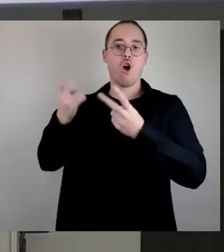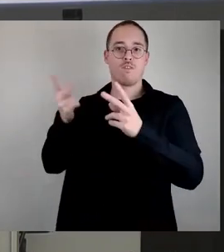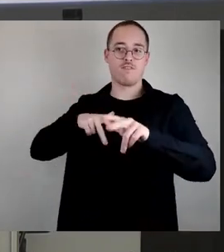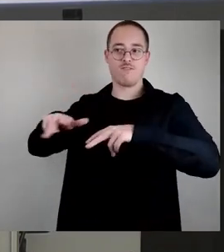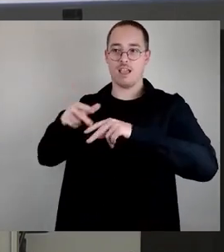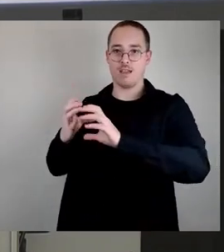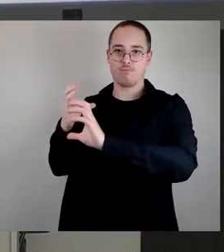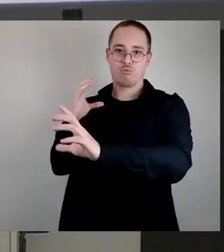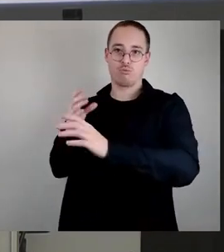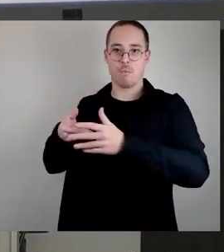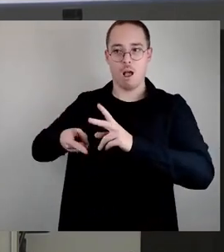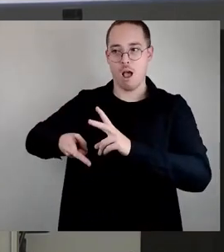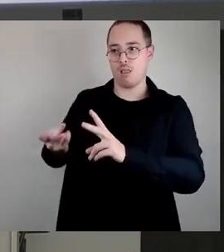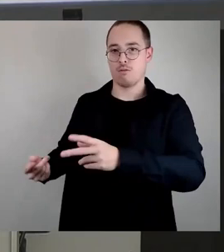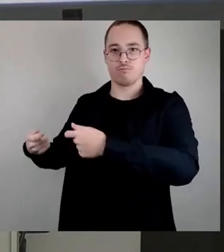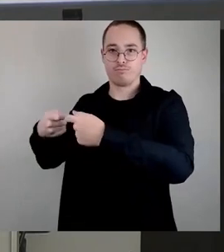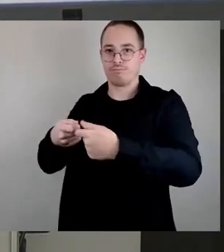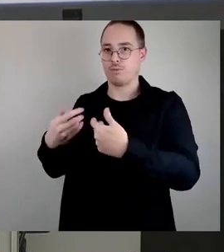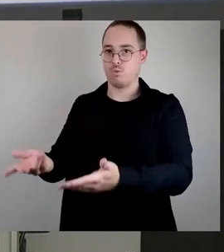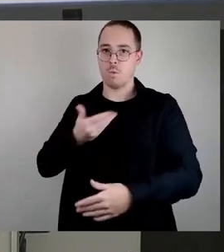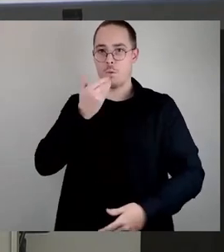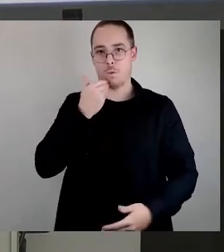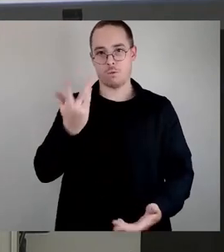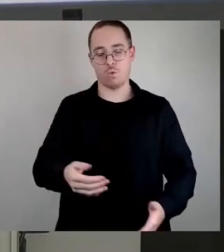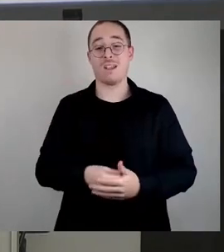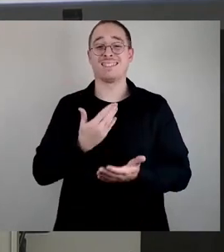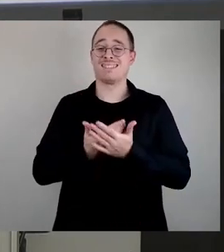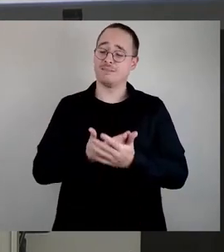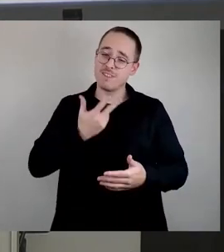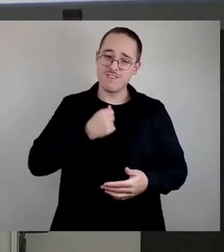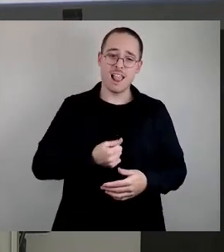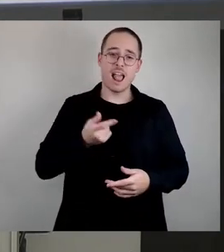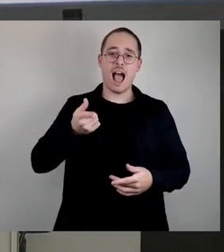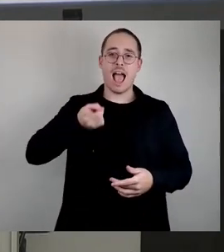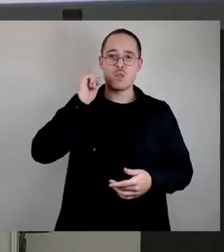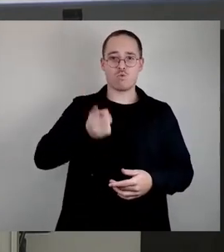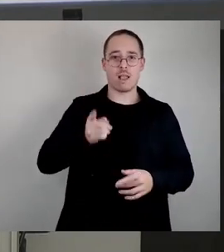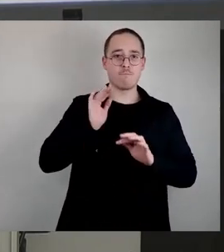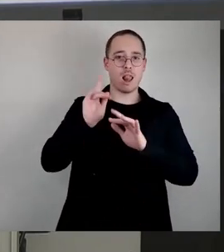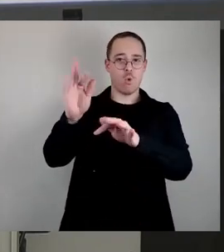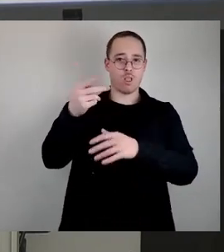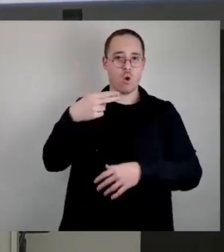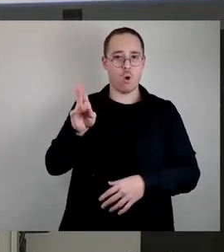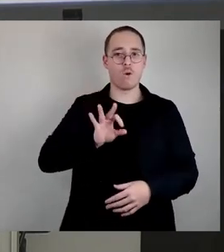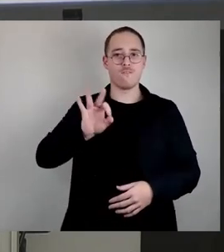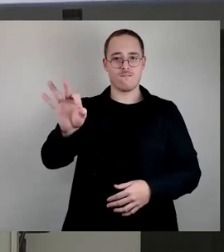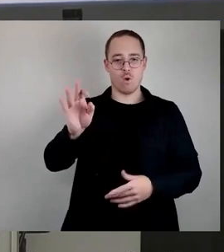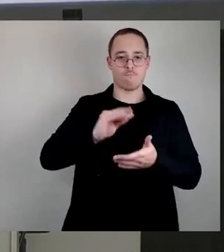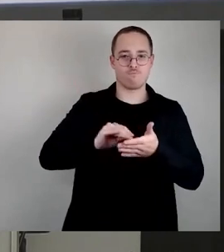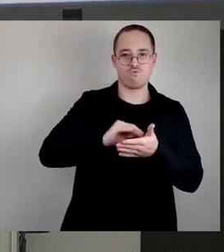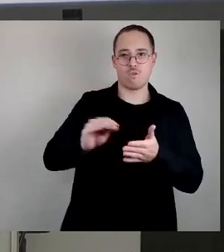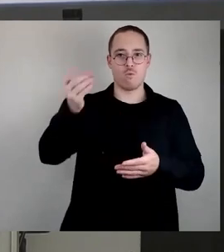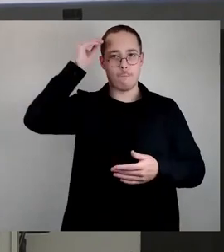Millionen auf jeden Fall für die Bildung und die Entwicklung der Schulen einsetzen müssen. Punkt 6. Da ging es